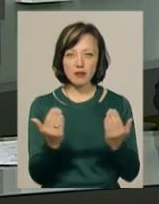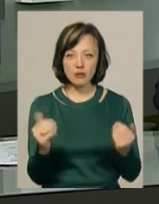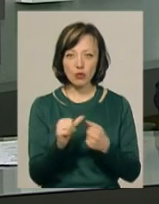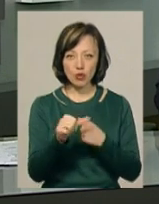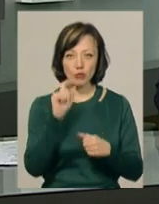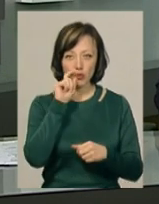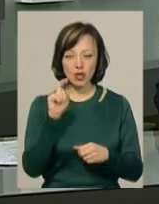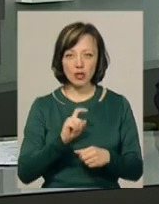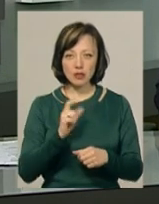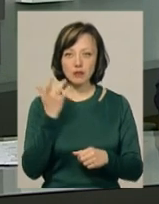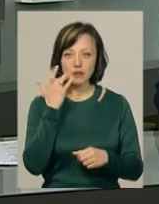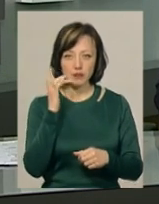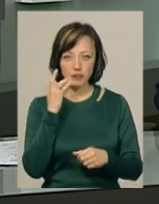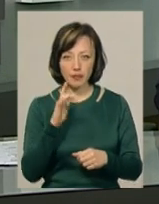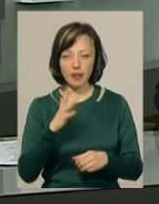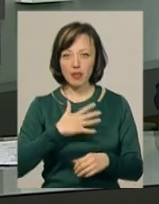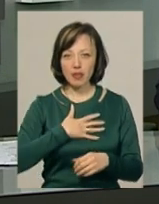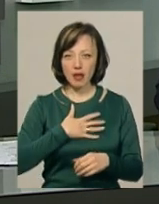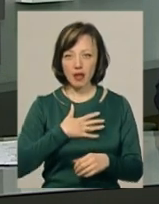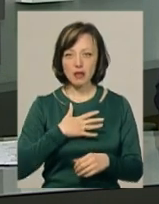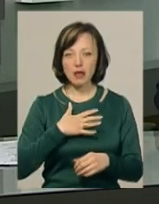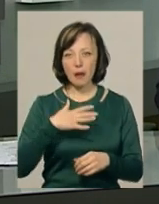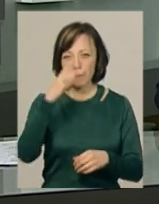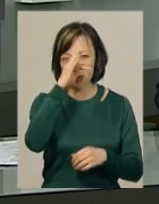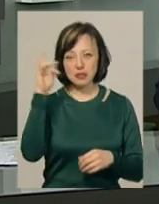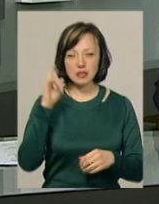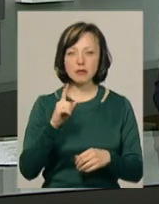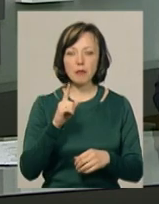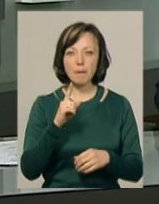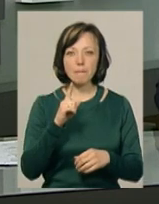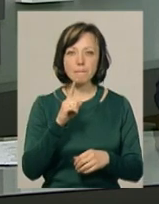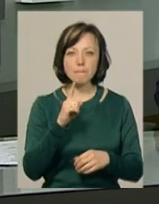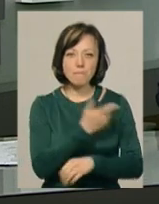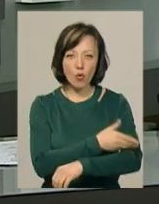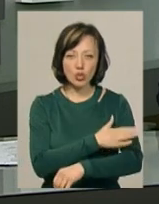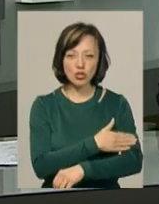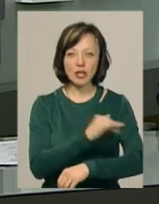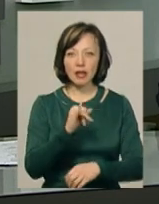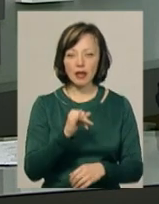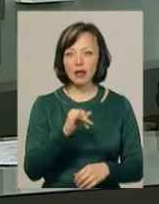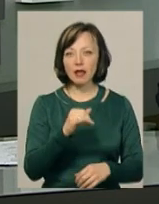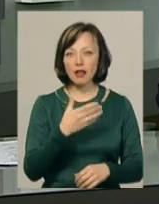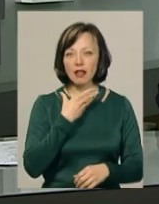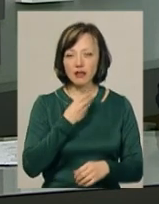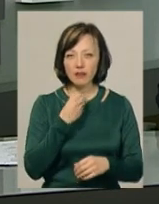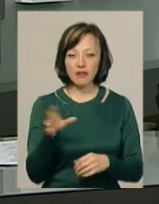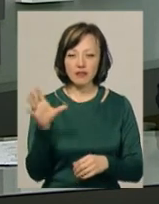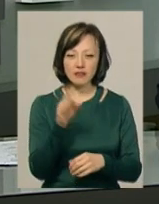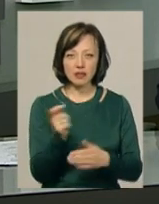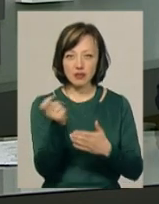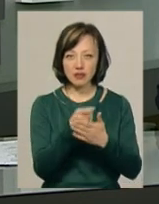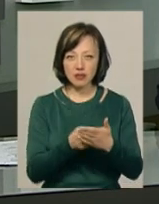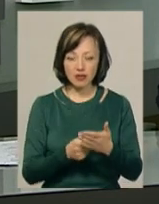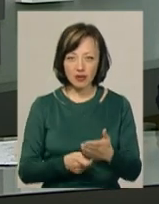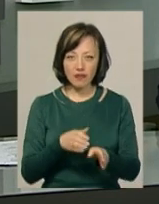України, у Сполучених Штатах Америки, Канаді, Мексиці, Польщі та Литві. Усі образи виконані у традиції візантійського та